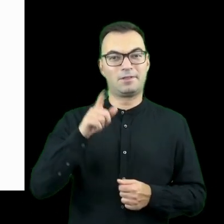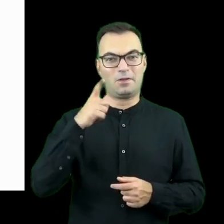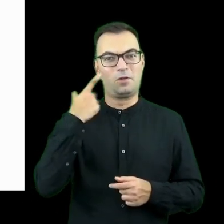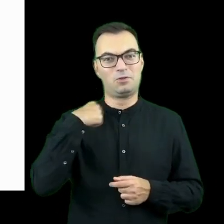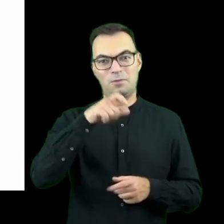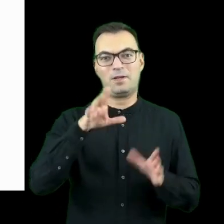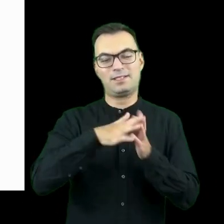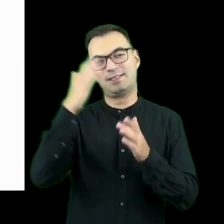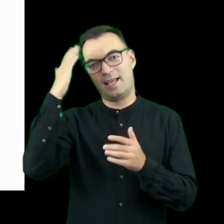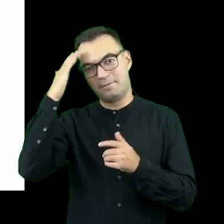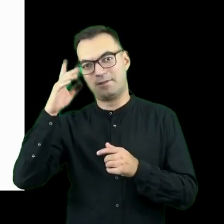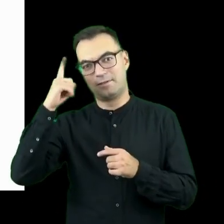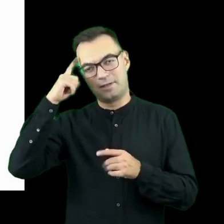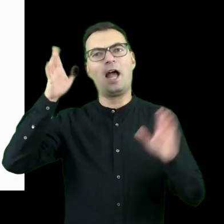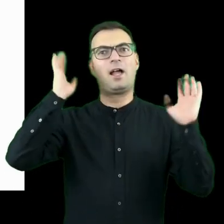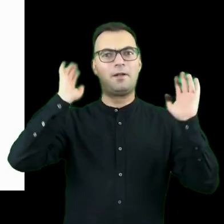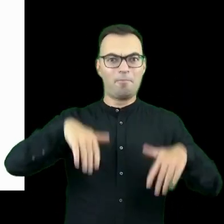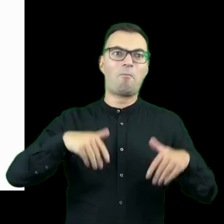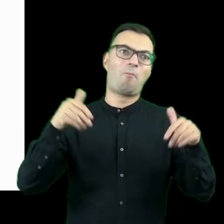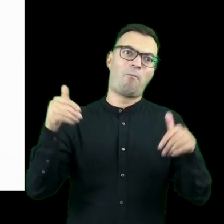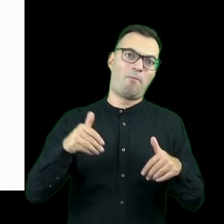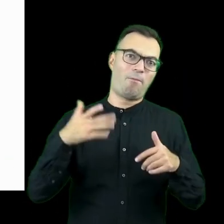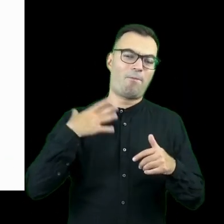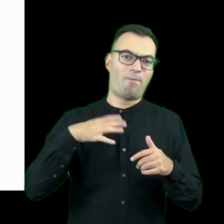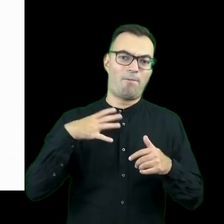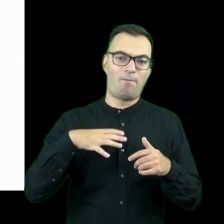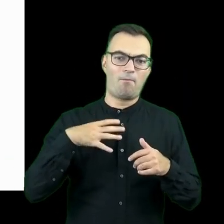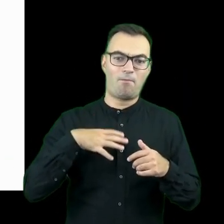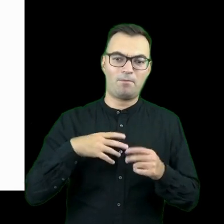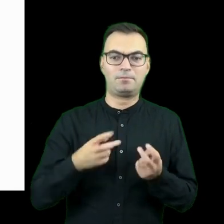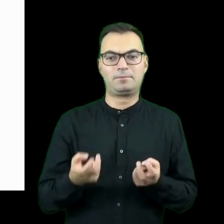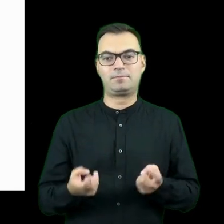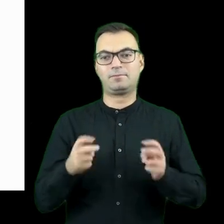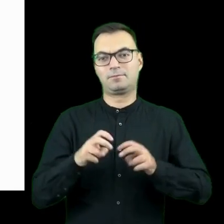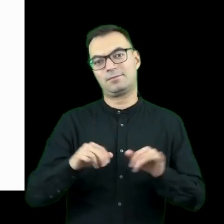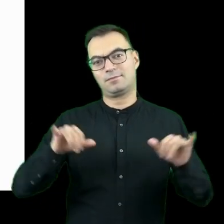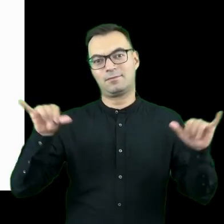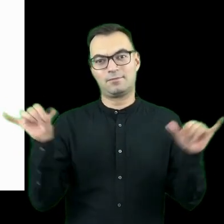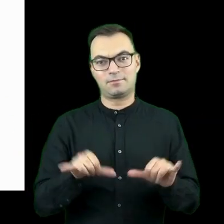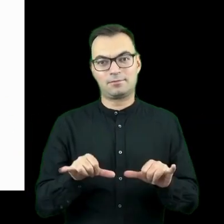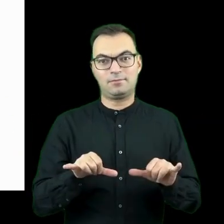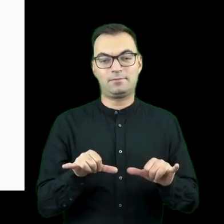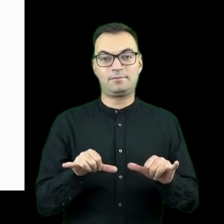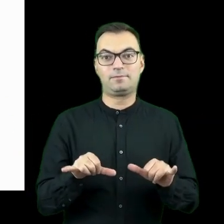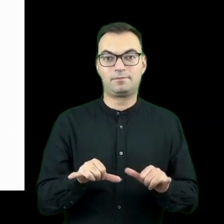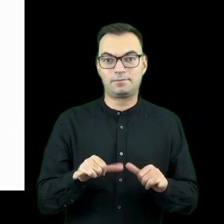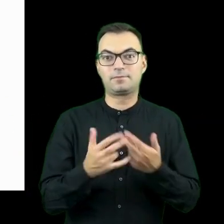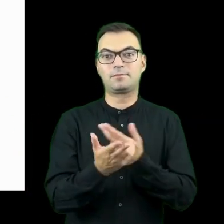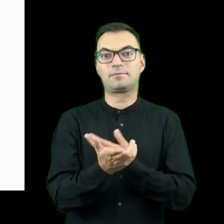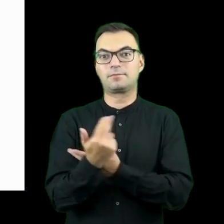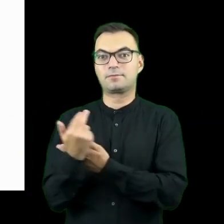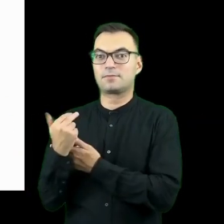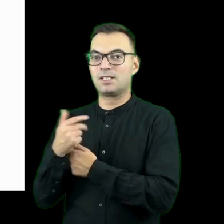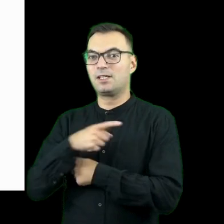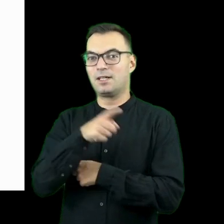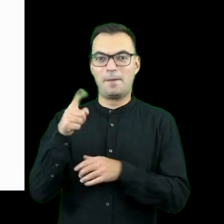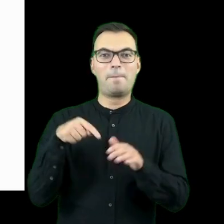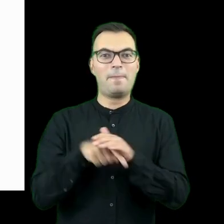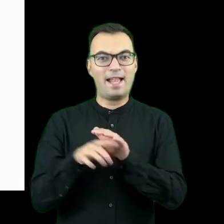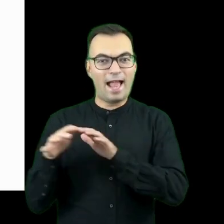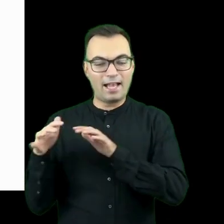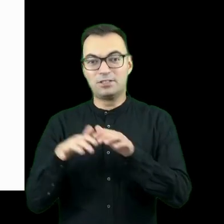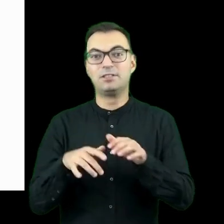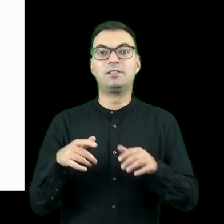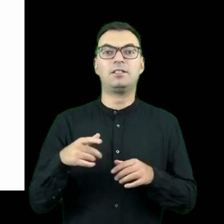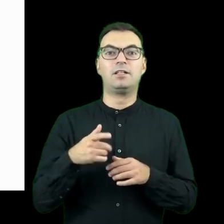wraz ze znajomymi wymyśliła, że być może warto założyć taką restaurację, która by zatrudniała osobę z doświadczeniem migrańskim i